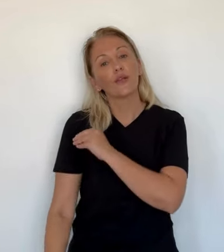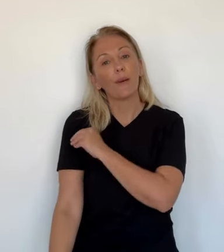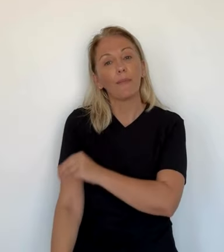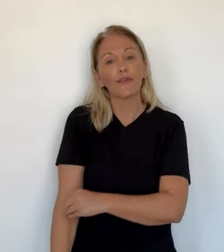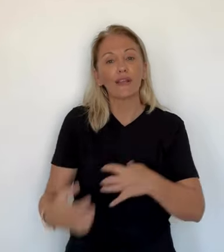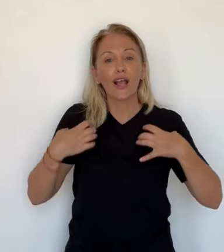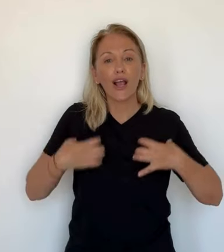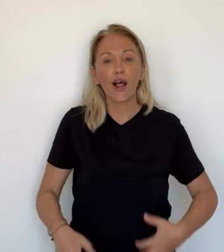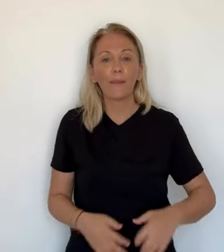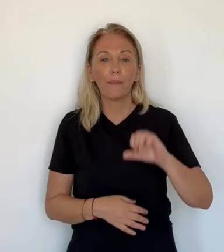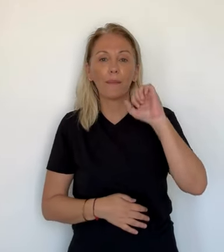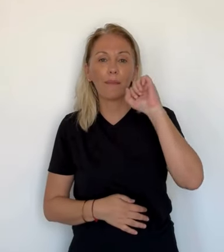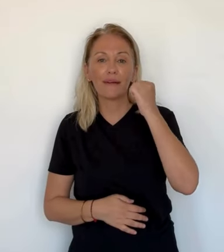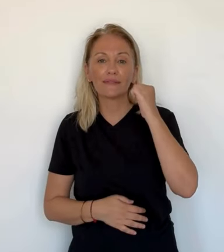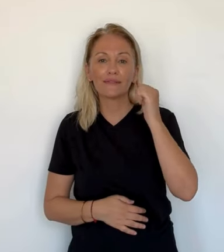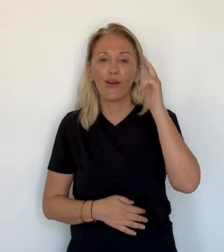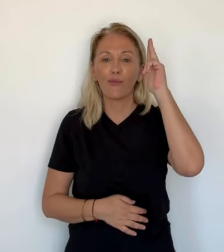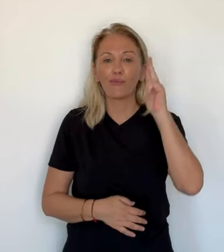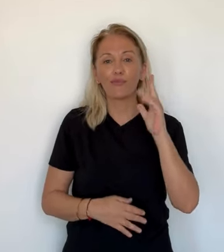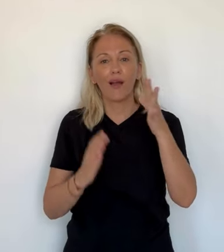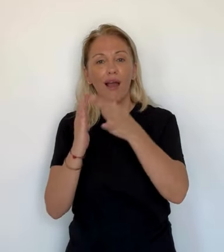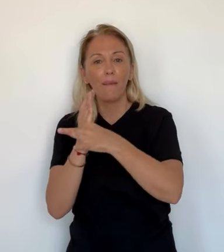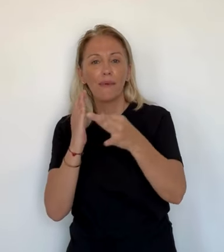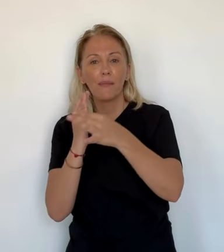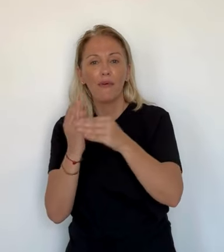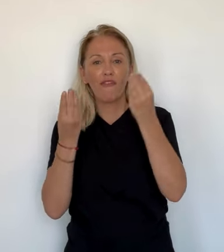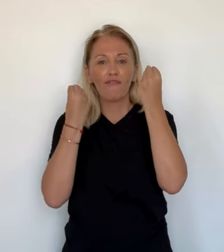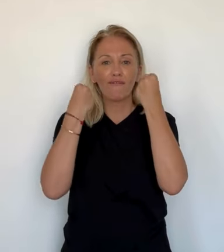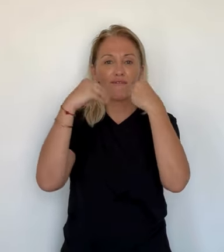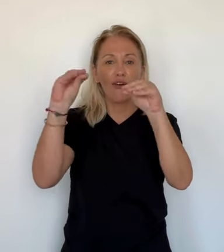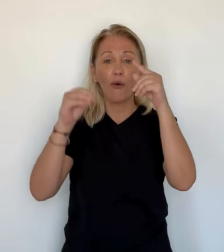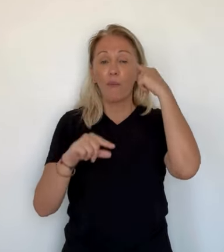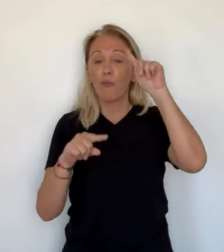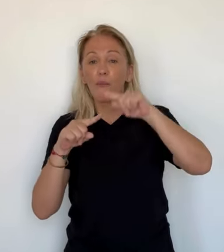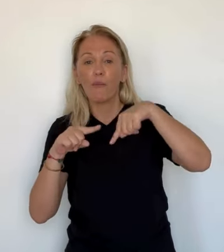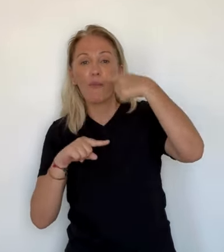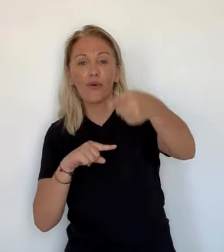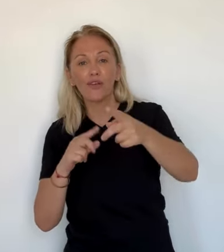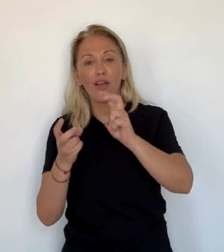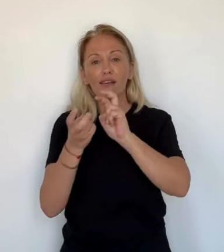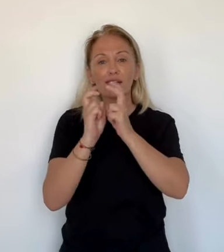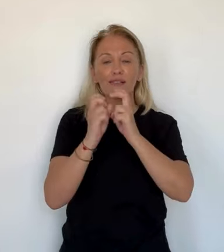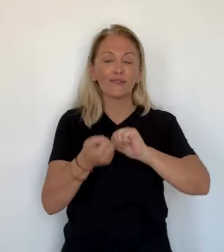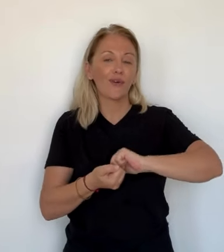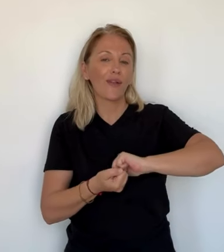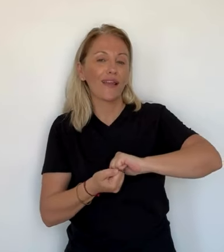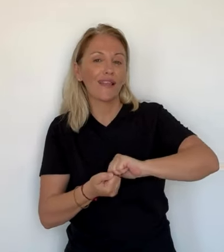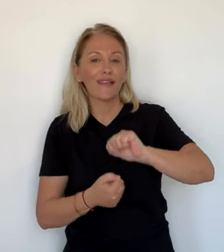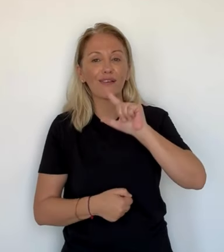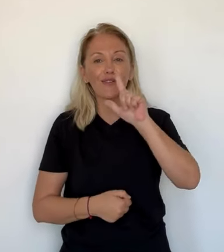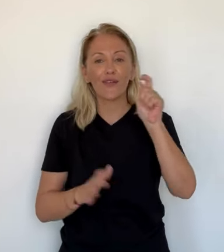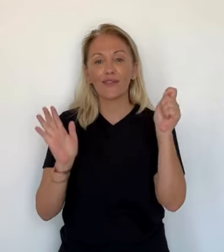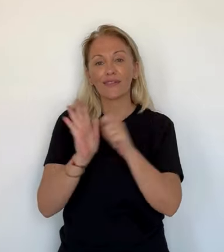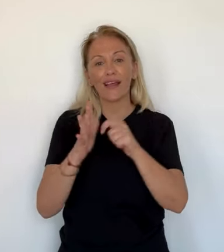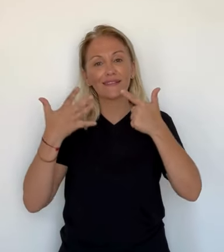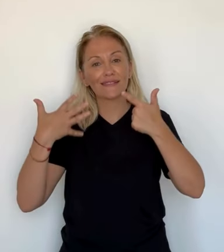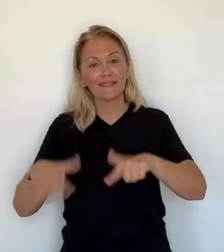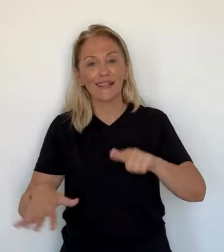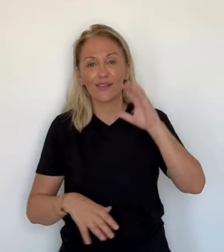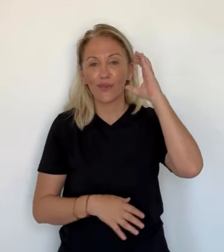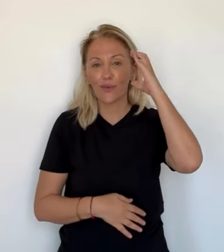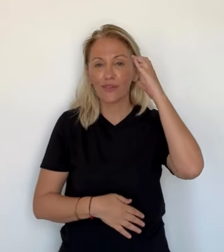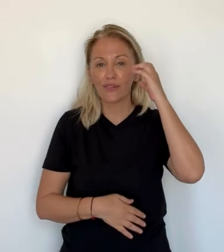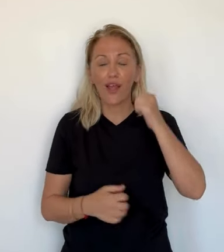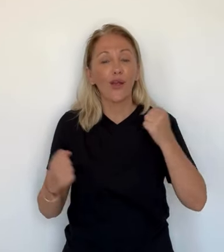Football, le sporting club de Bastia a ouvert sa campagne d'abonnement pour la prochaine saison de Ligue 2 qui débutera le 17 août. Et les supporters